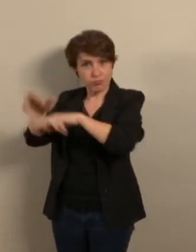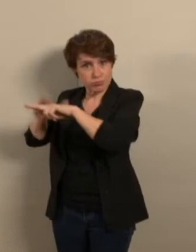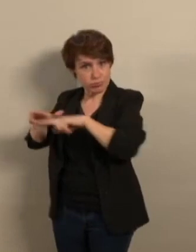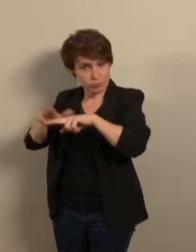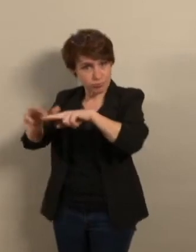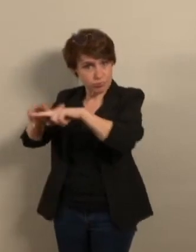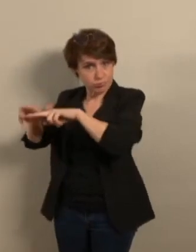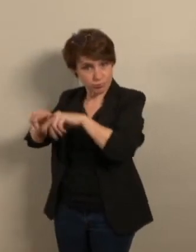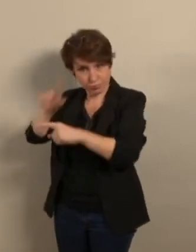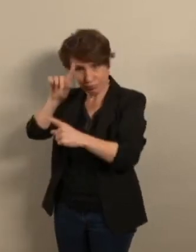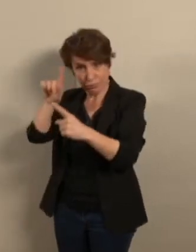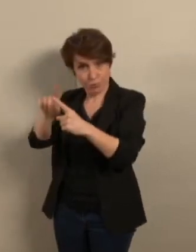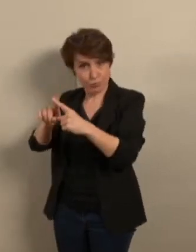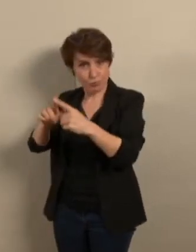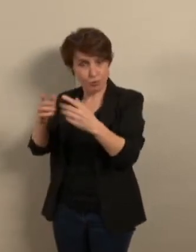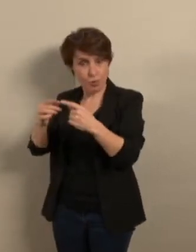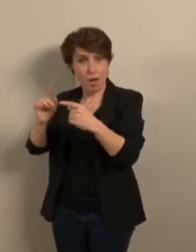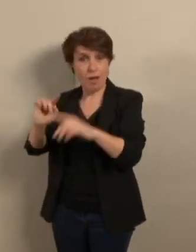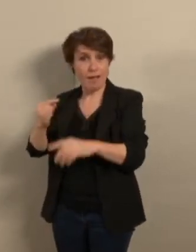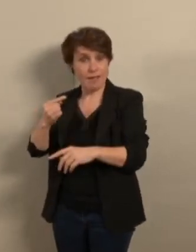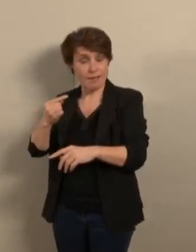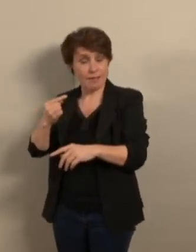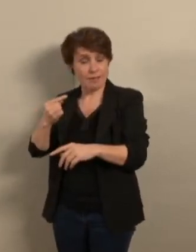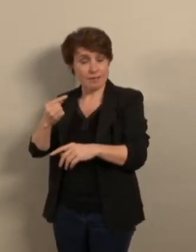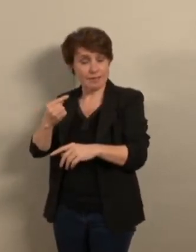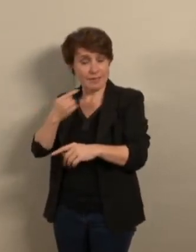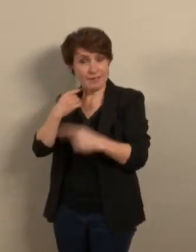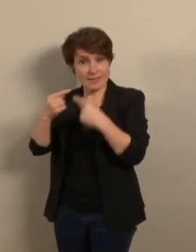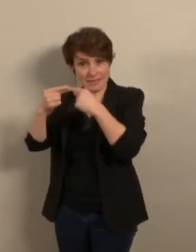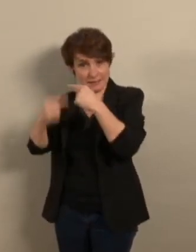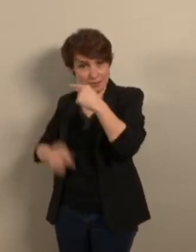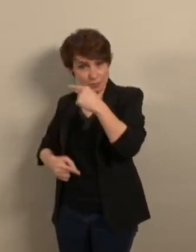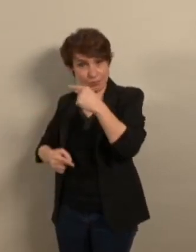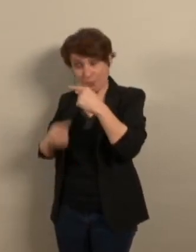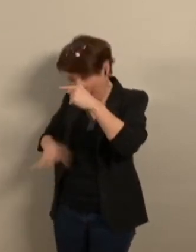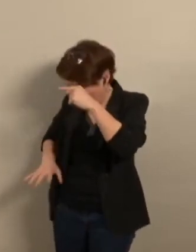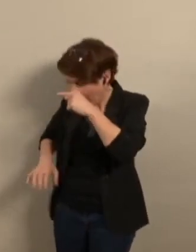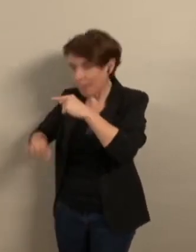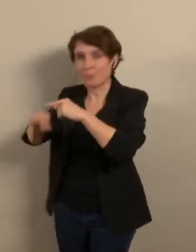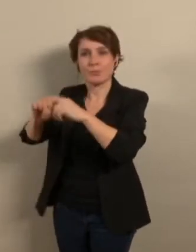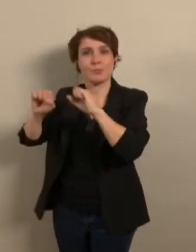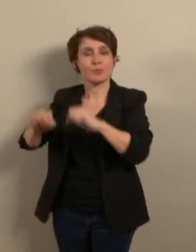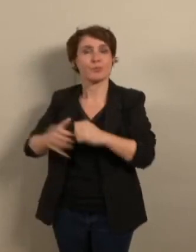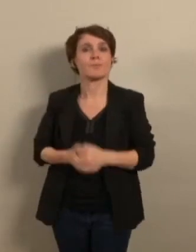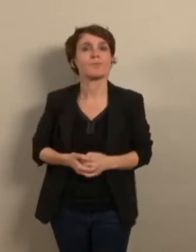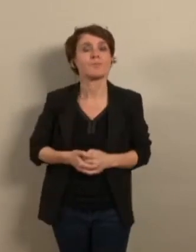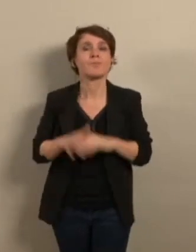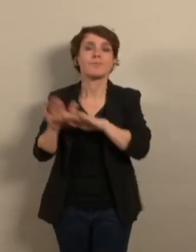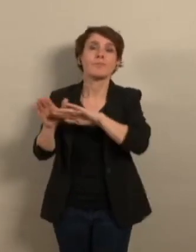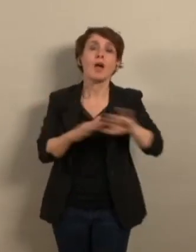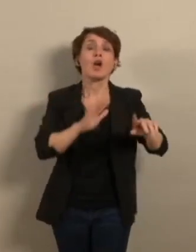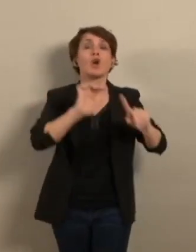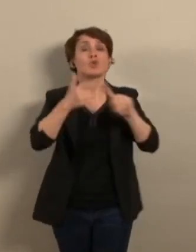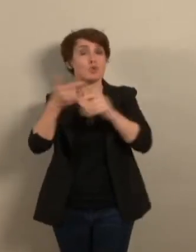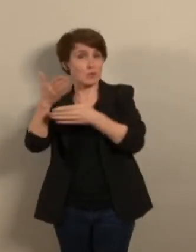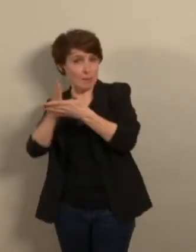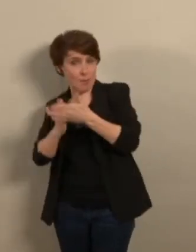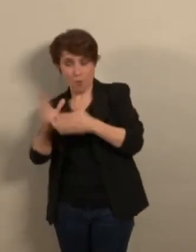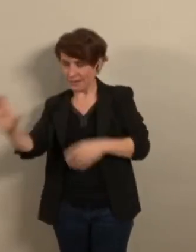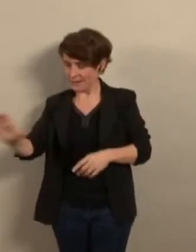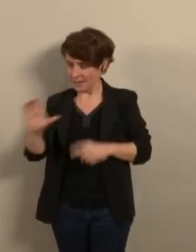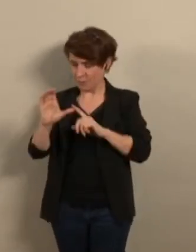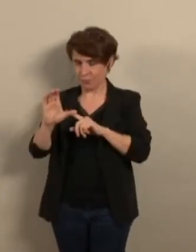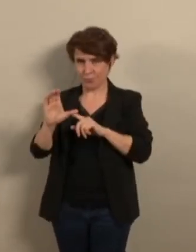du déficit d'opérations à couvrir par la ville. Pour l'autre moitié, à une réduction de l'augmentation de la part